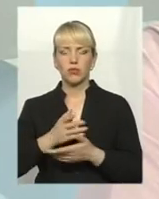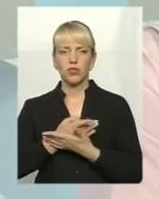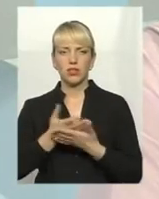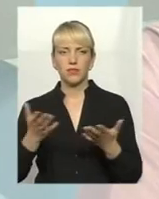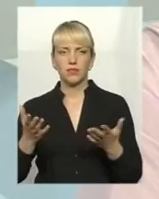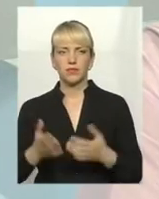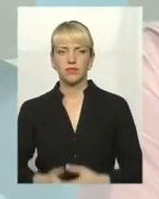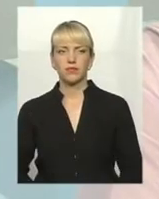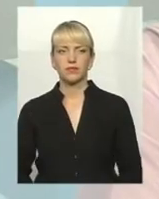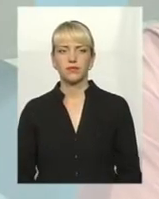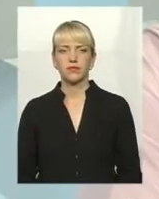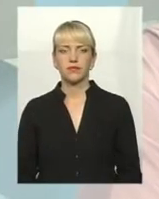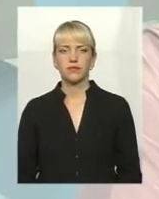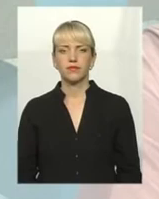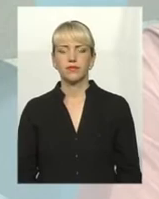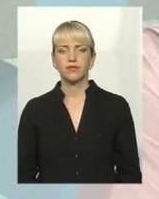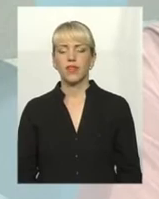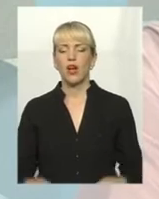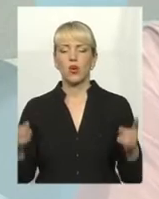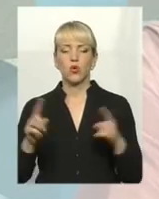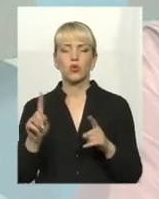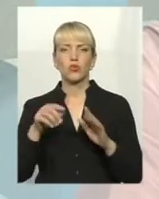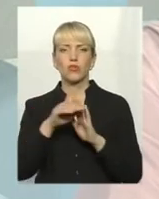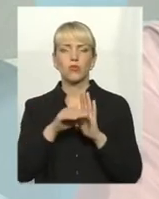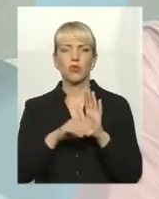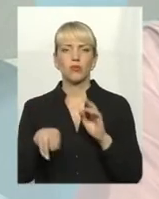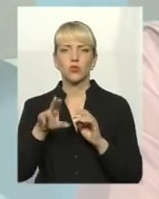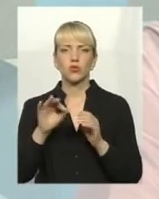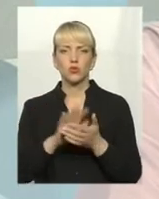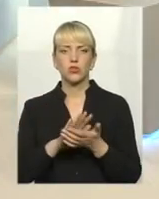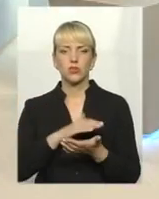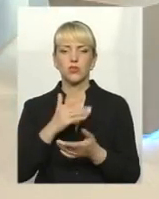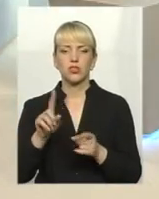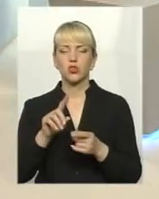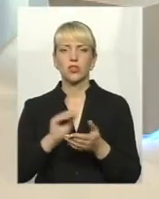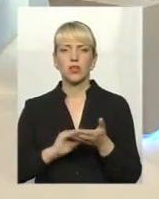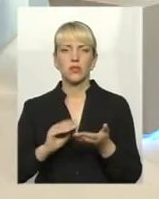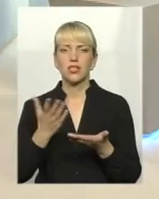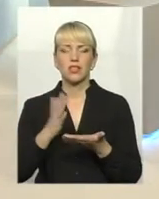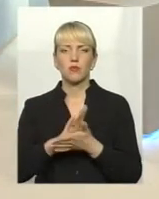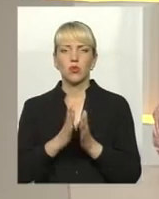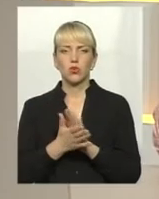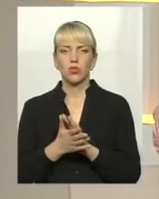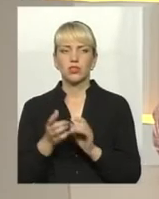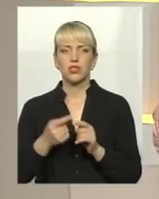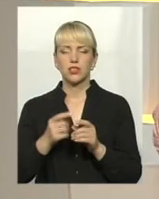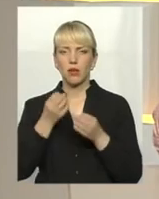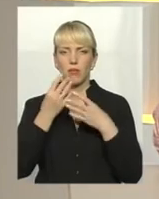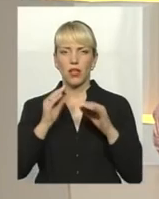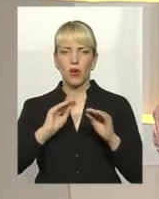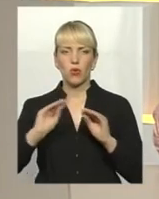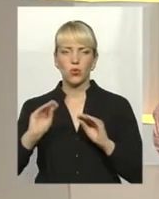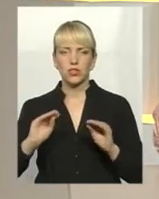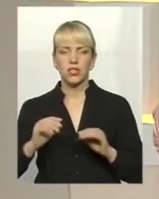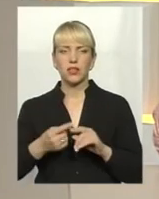І після того, ми таке прийняли. В програмі що з приводу сміття, саме які положені? Це благоустрій, це